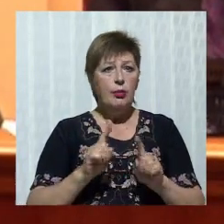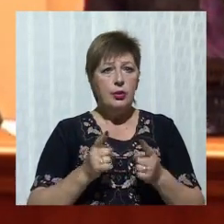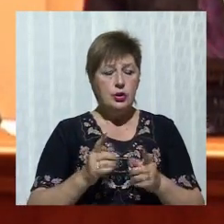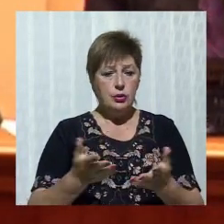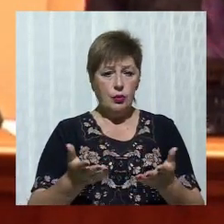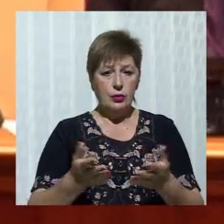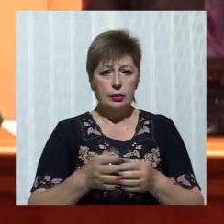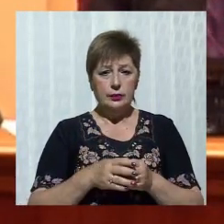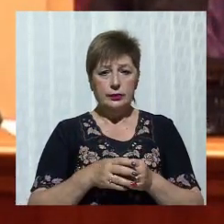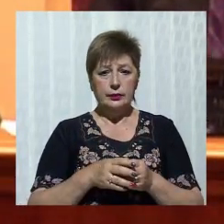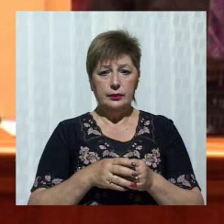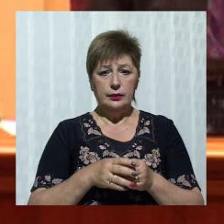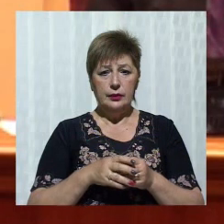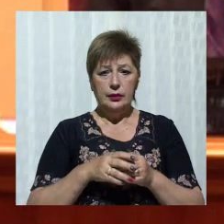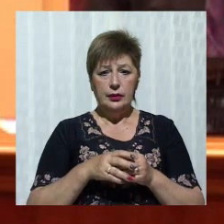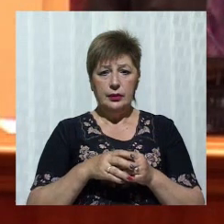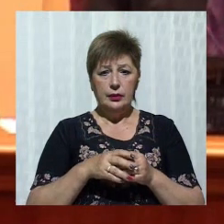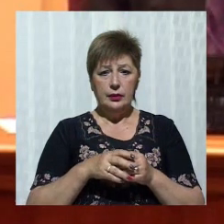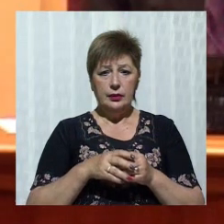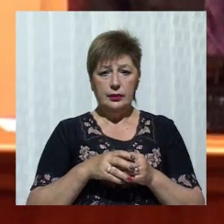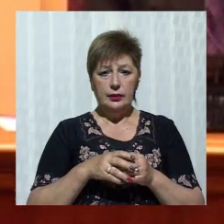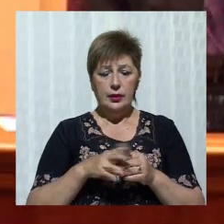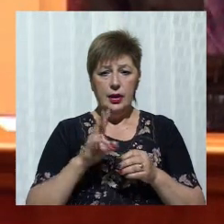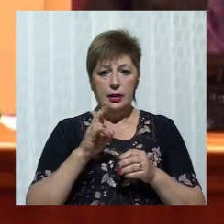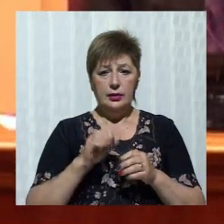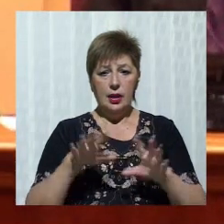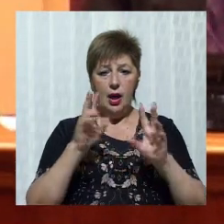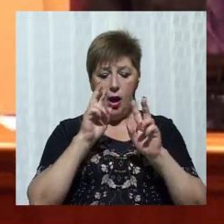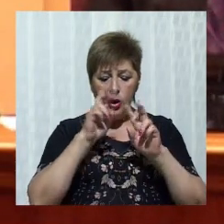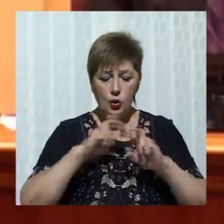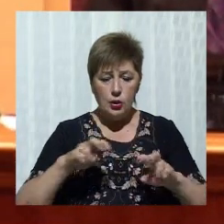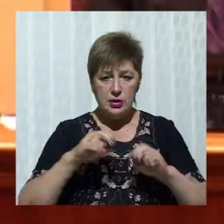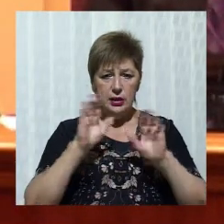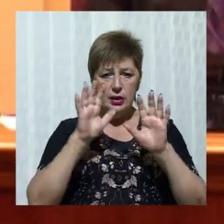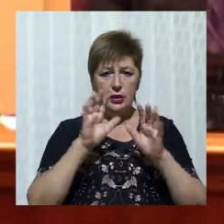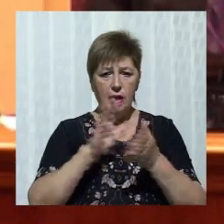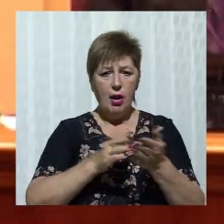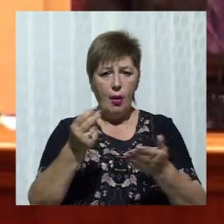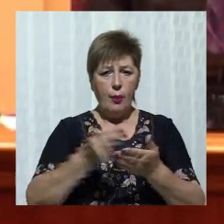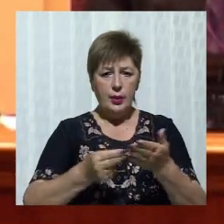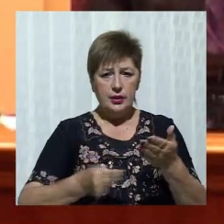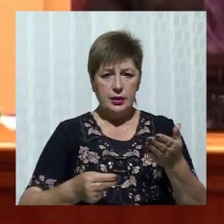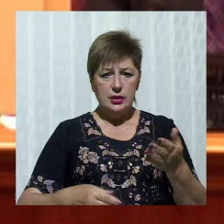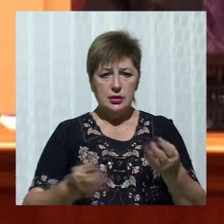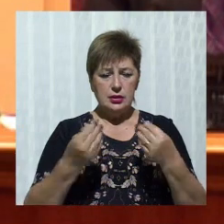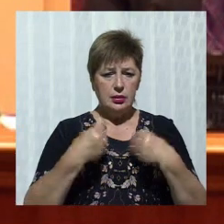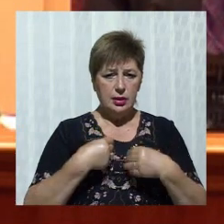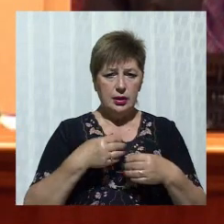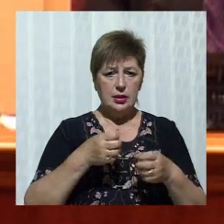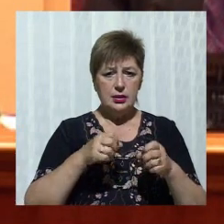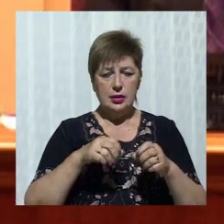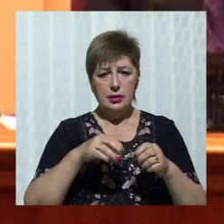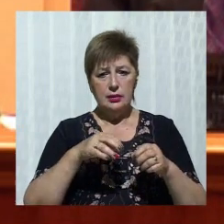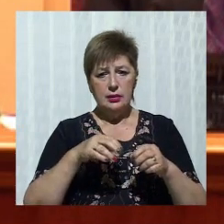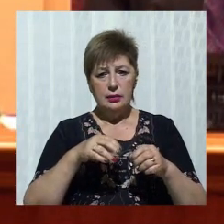Пользуйтесь законом. Є на закон, на розгляд петицій. А є інтереси закону, а є інтереси закону. Є інтереси закону.